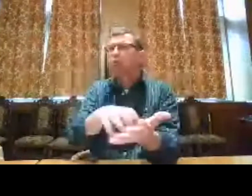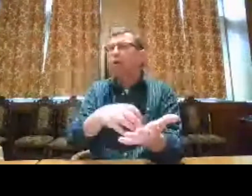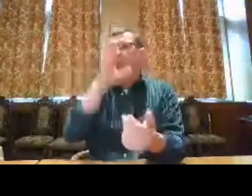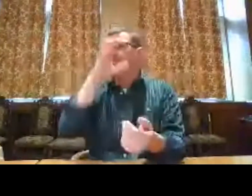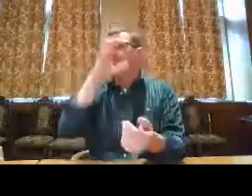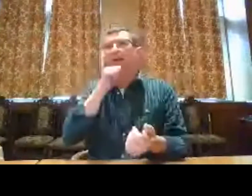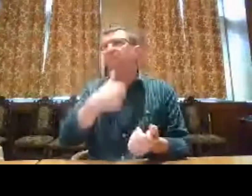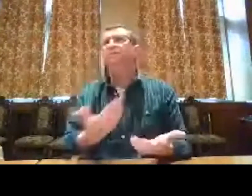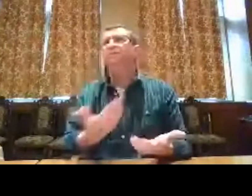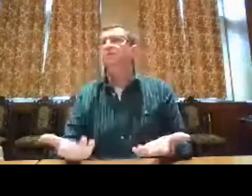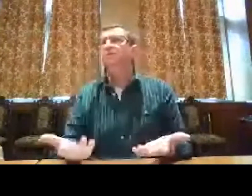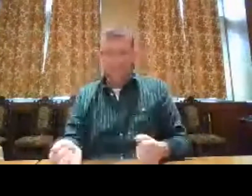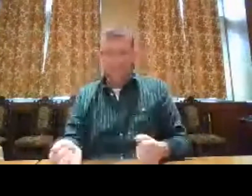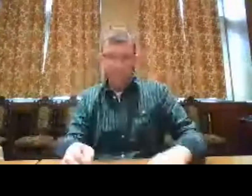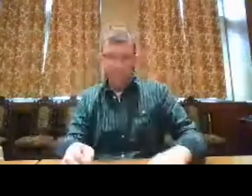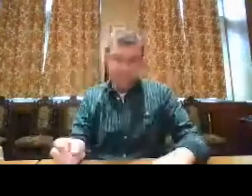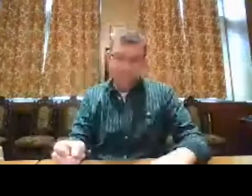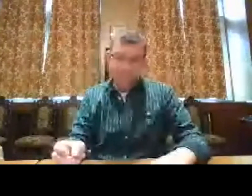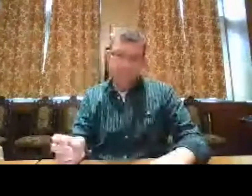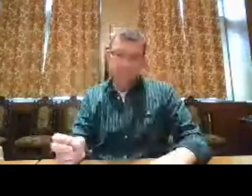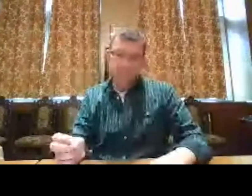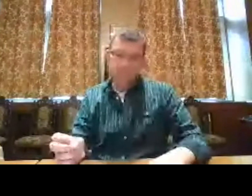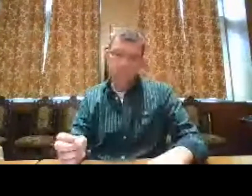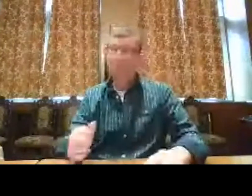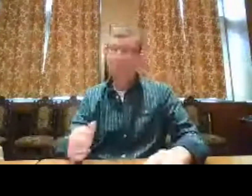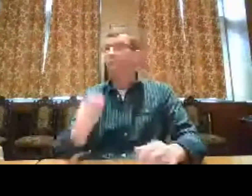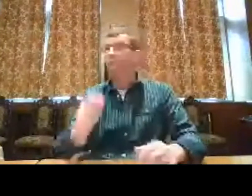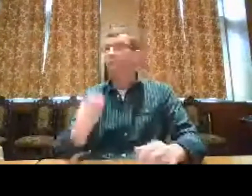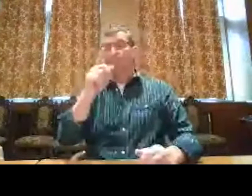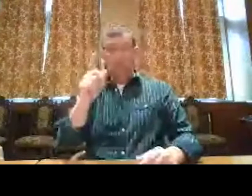niet. Waarom worden die teksten allemaal op zo'n manier geschreven?